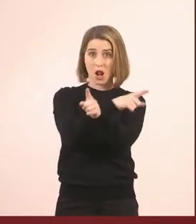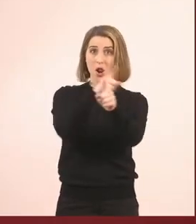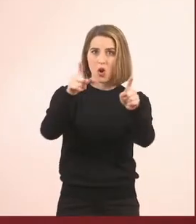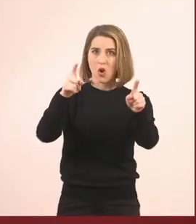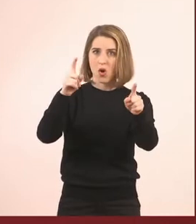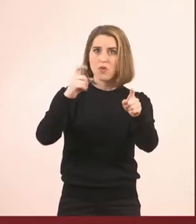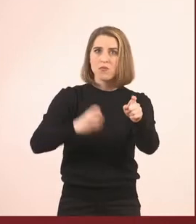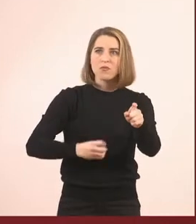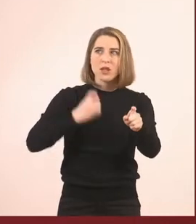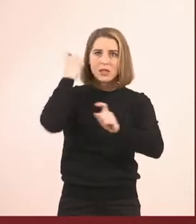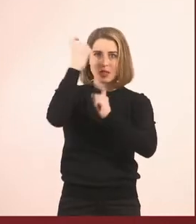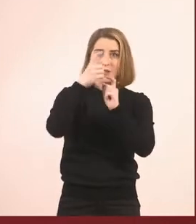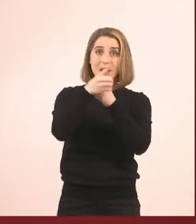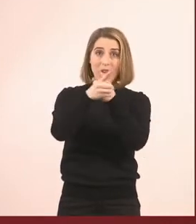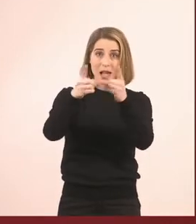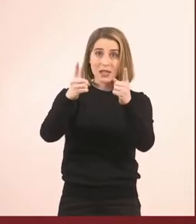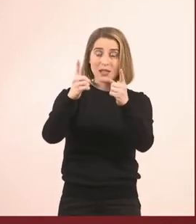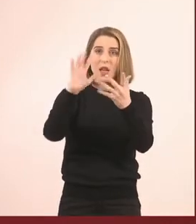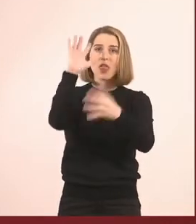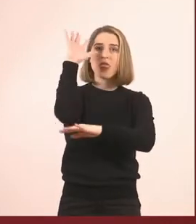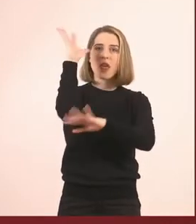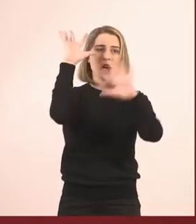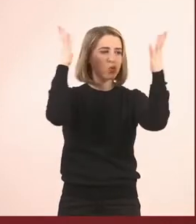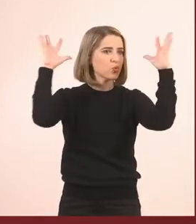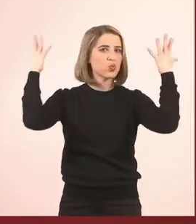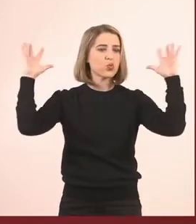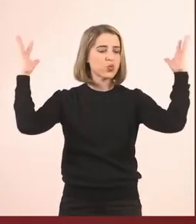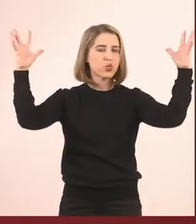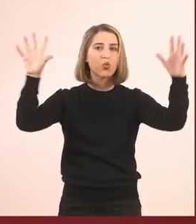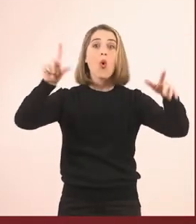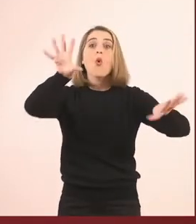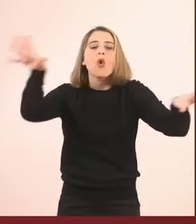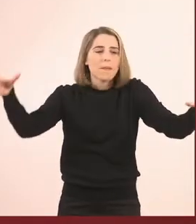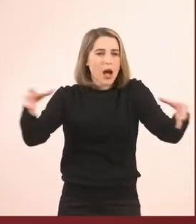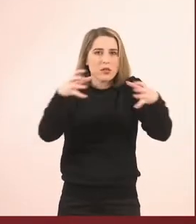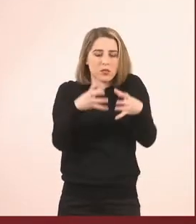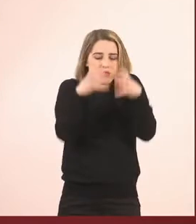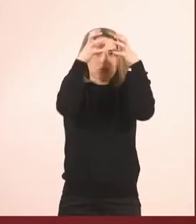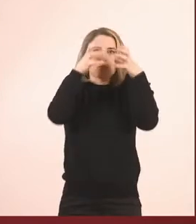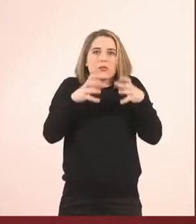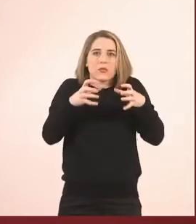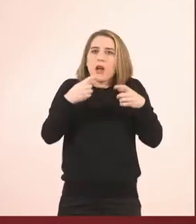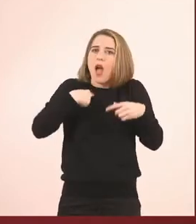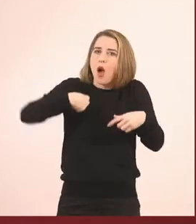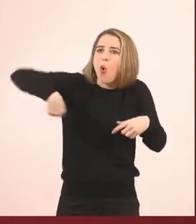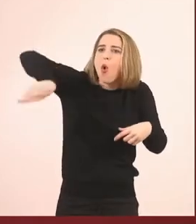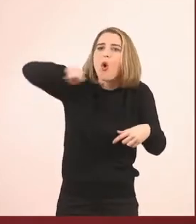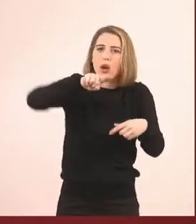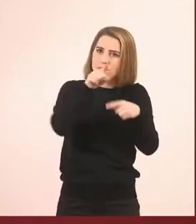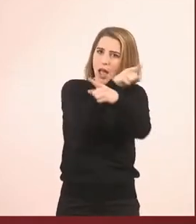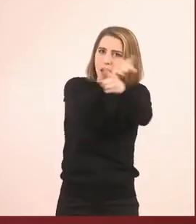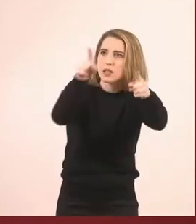είσαστε τώρα όλοι μαζί σε ένα δάσος. Σε αυτό το δάσος είμαστε όλοι μαζί.